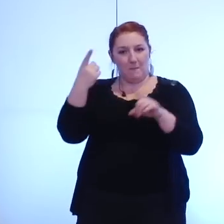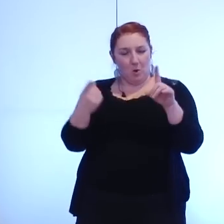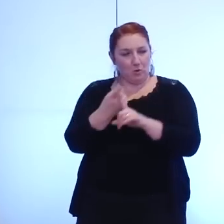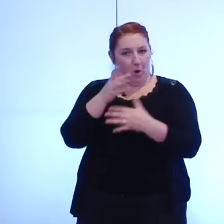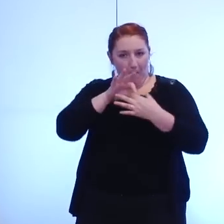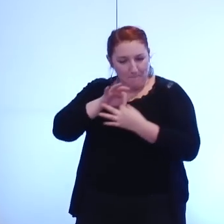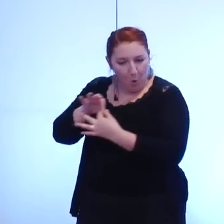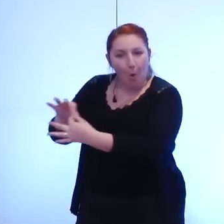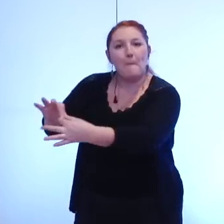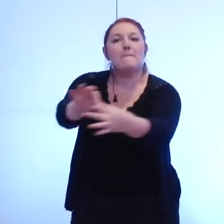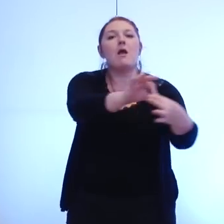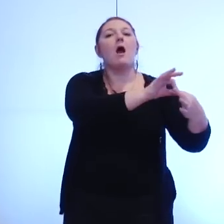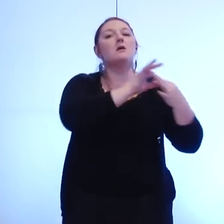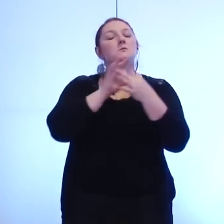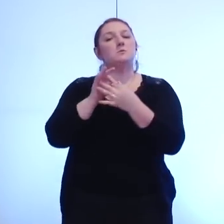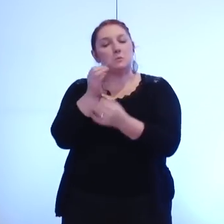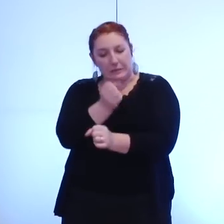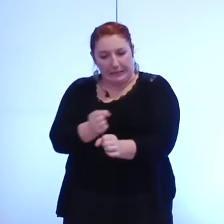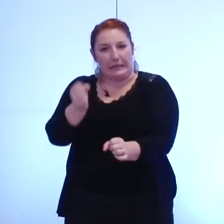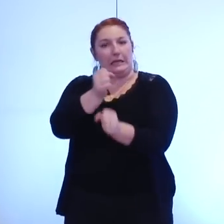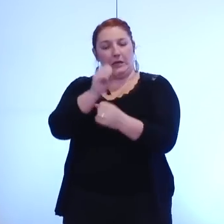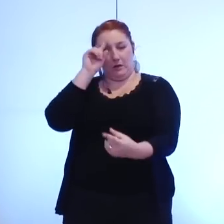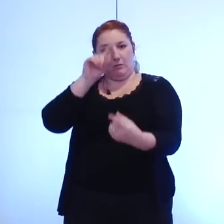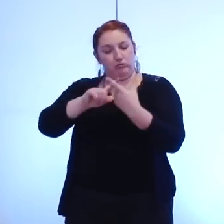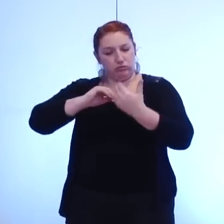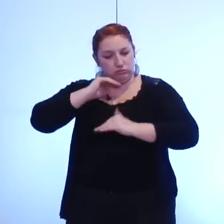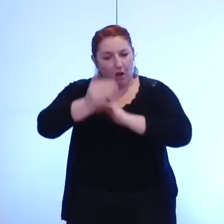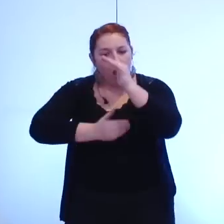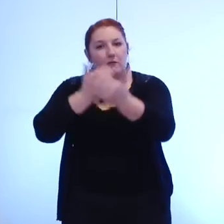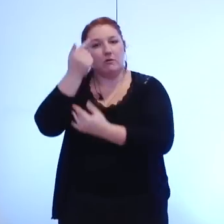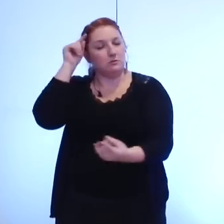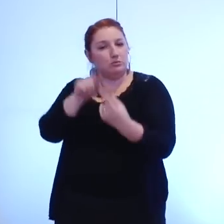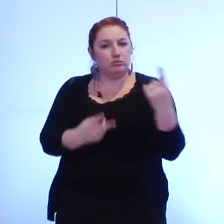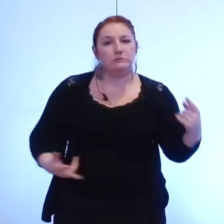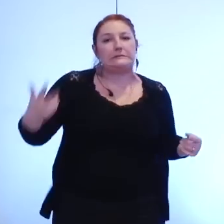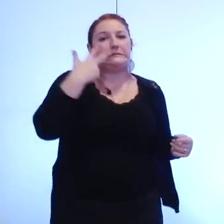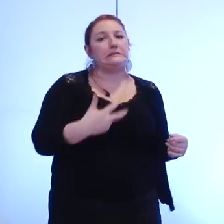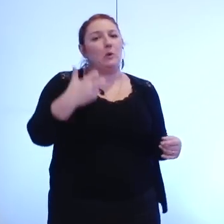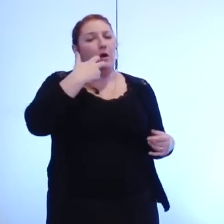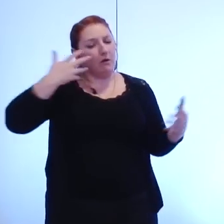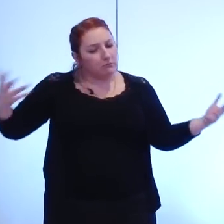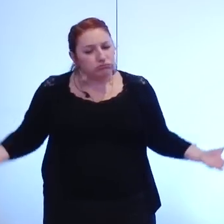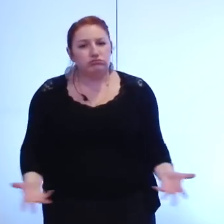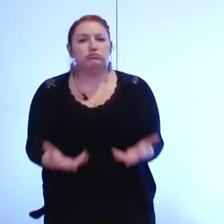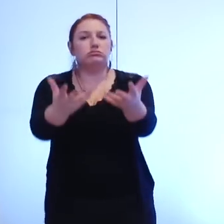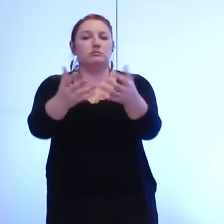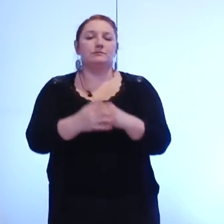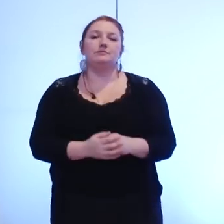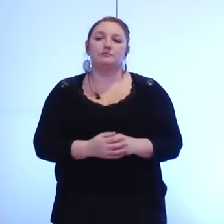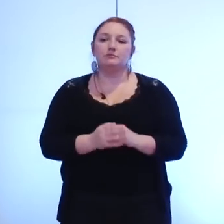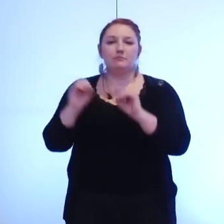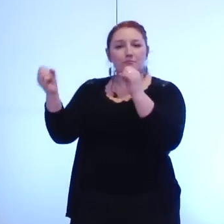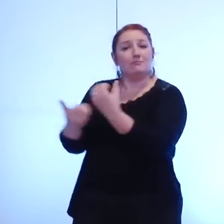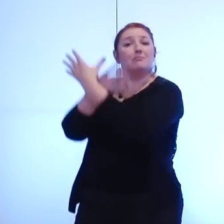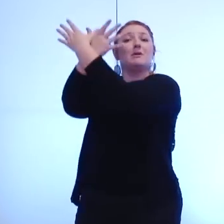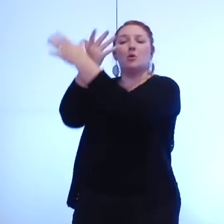qui nous permettent justement d'avancer dans l'intérêt de nos concitoyens la métropole c'est 49